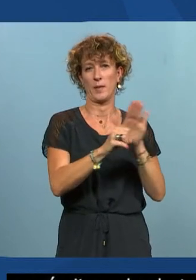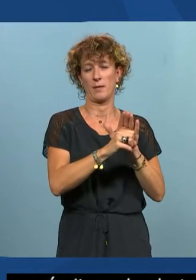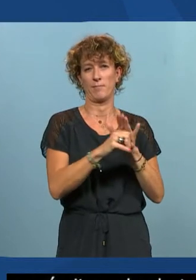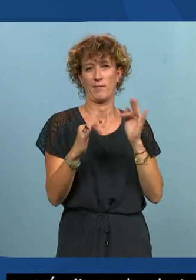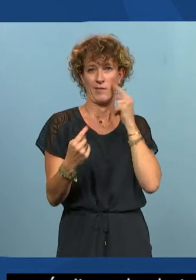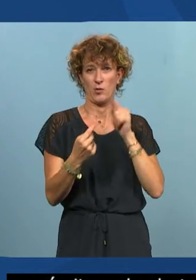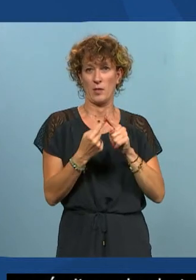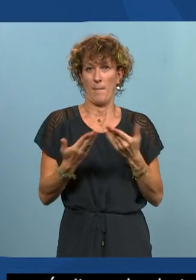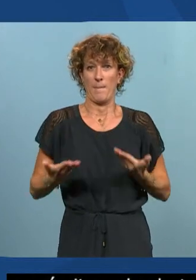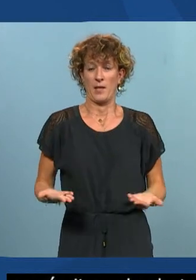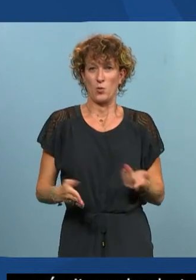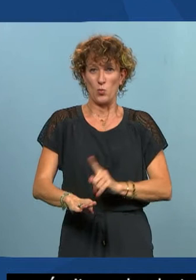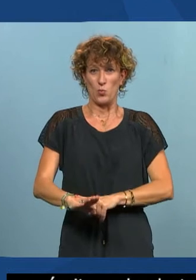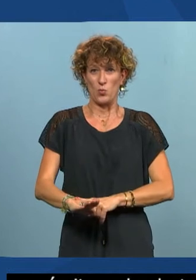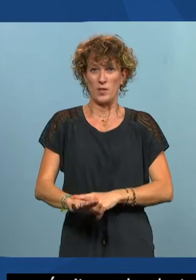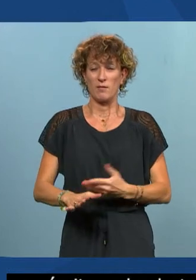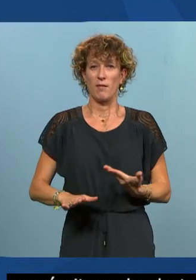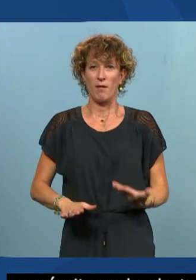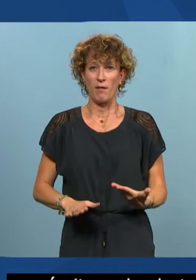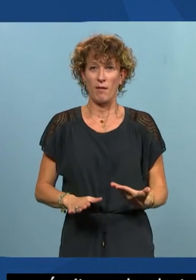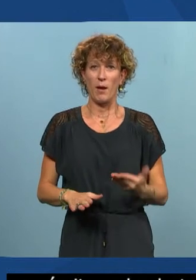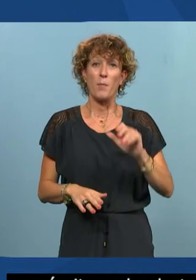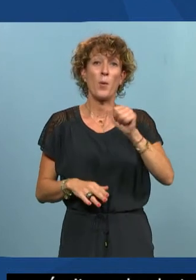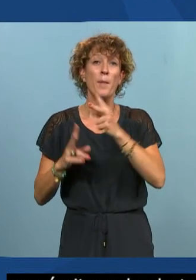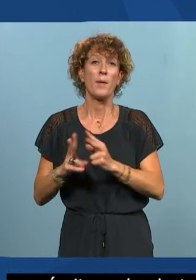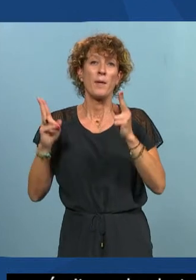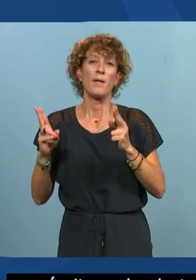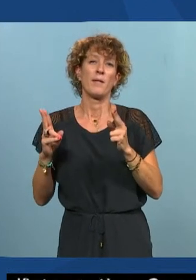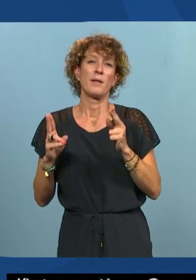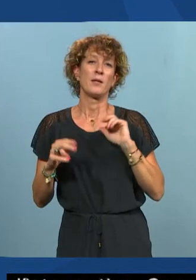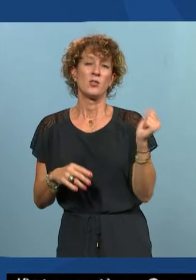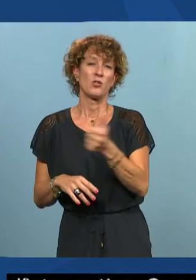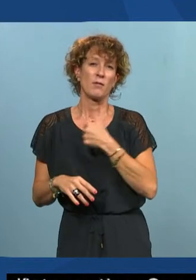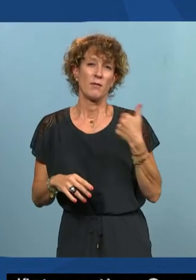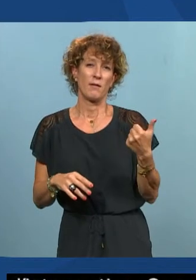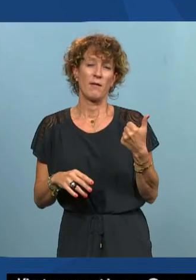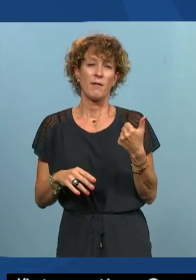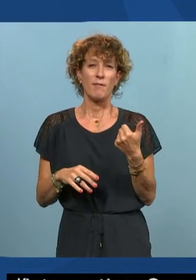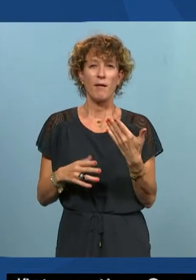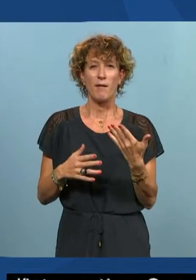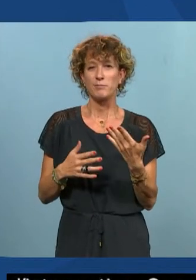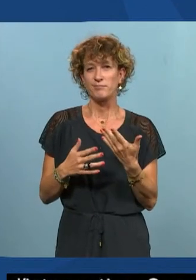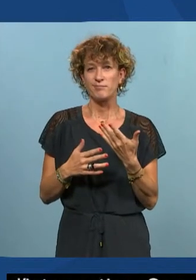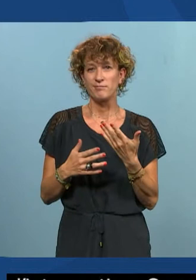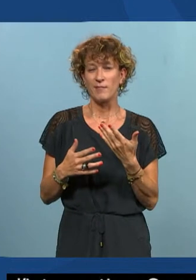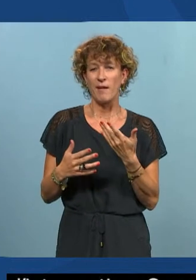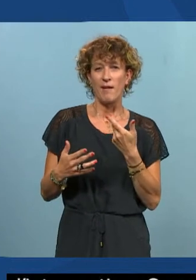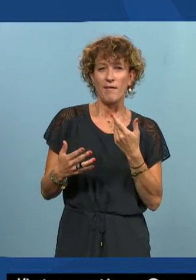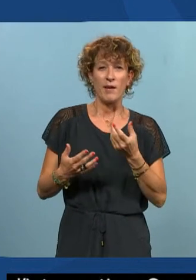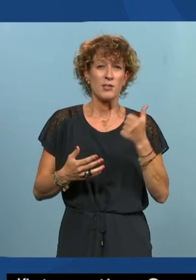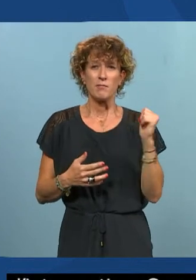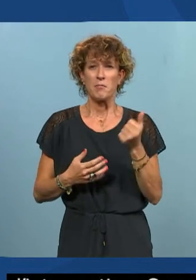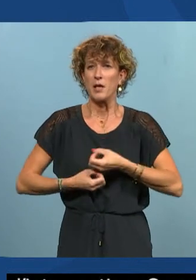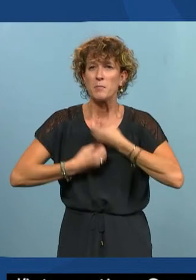maintenant et tout de suite, puisque dans un premier temps, va développer chacun un petit peu ce que nous inspire ce fameux sujet,